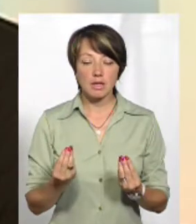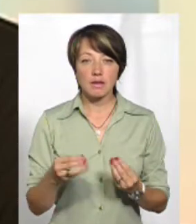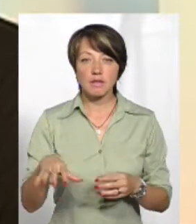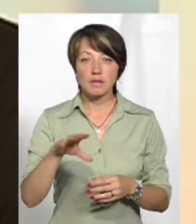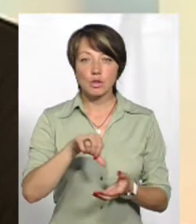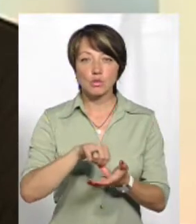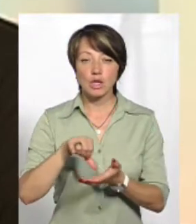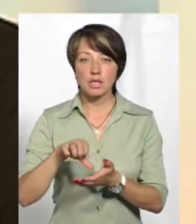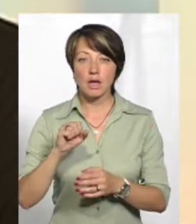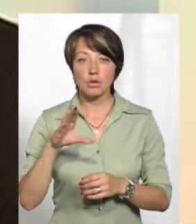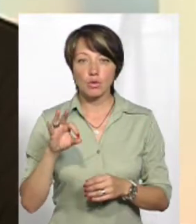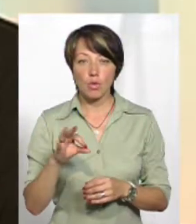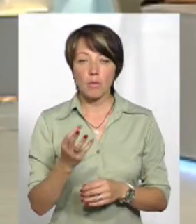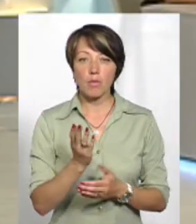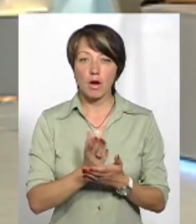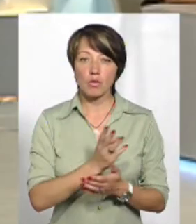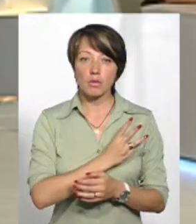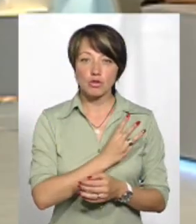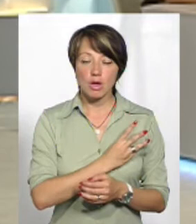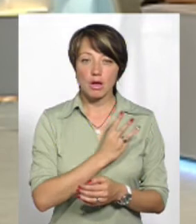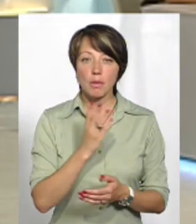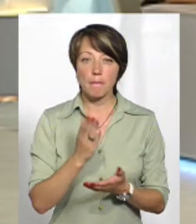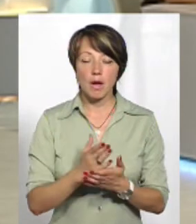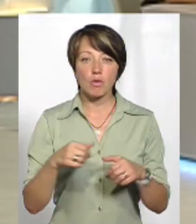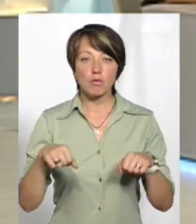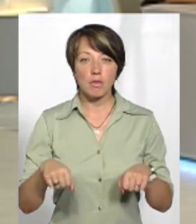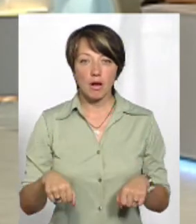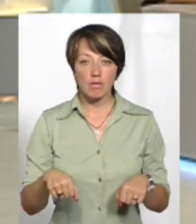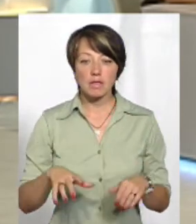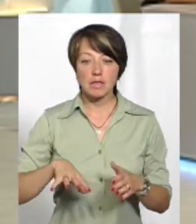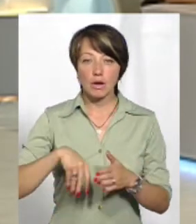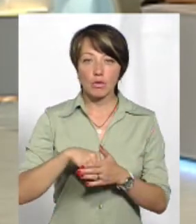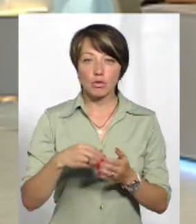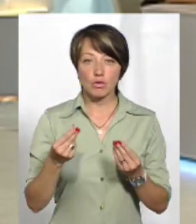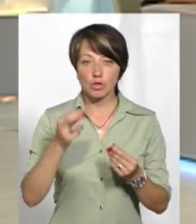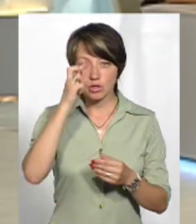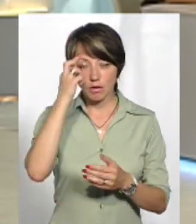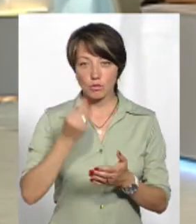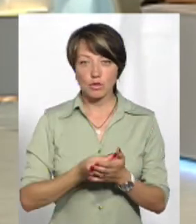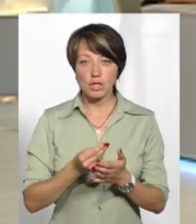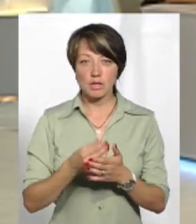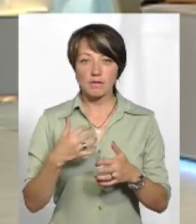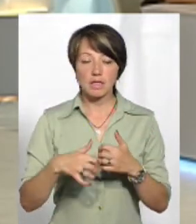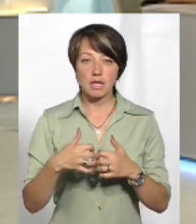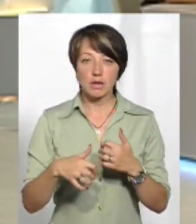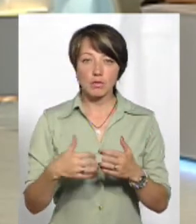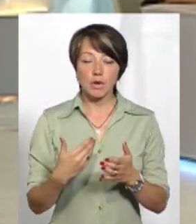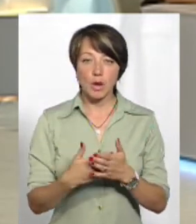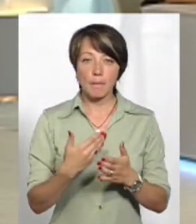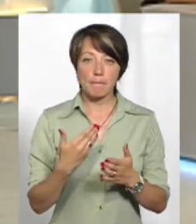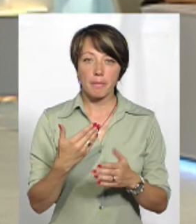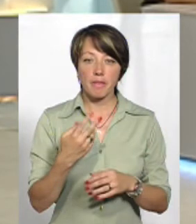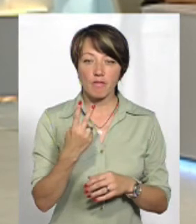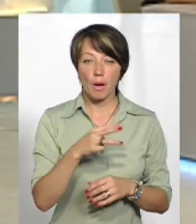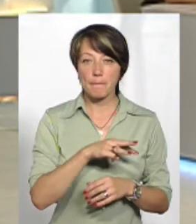всі учасники АТО, які виявили бажання, вони мають право, за рахунок коштів державної бюджету, це в середньому ми десь плюс